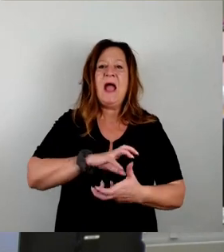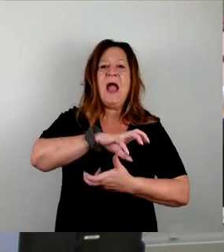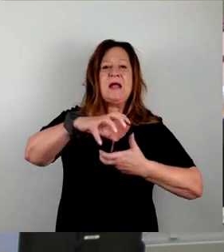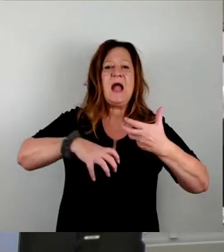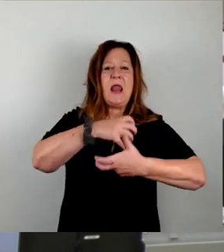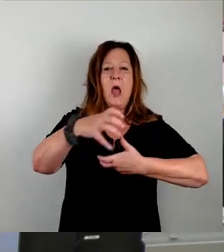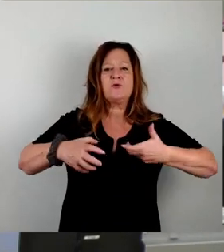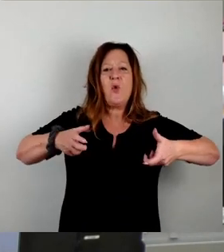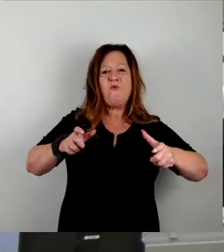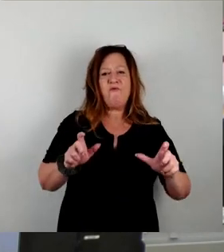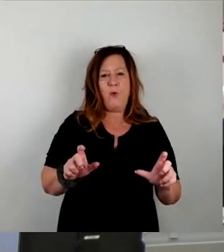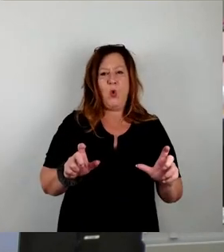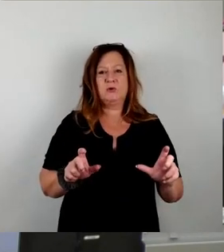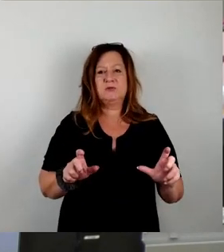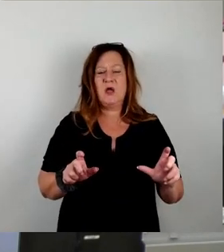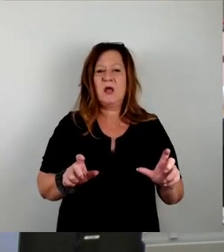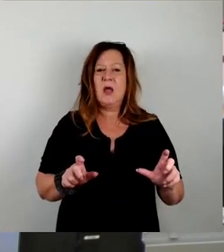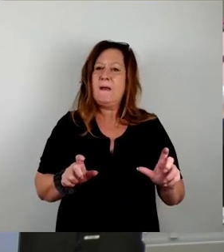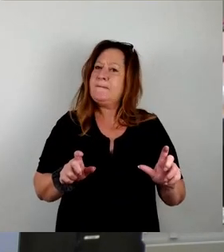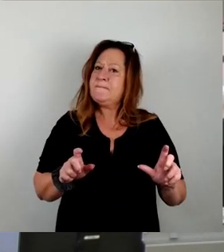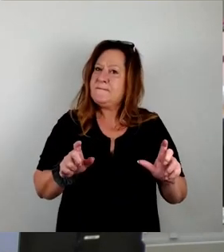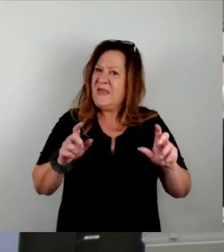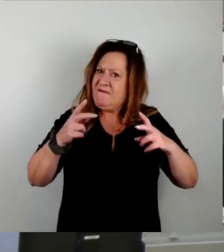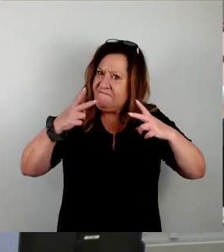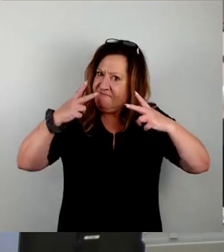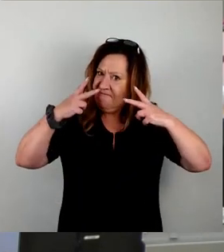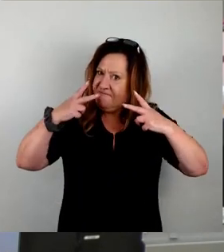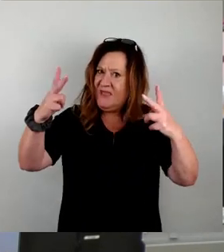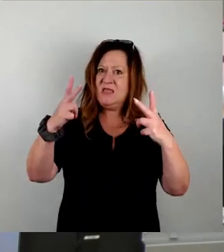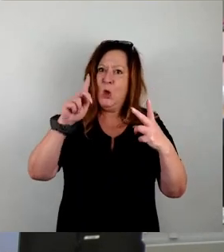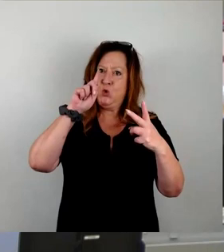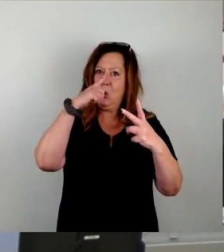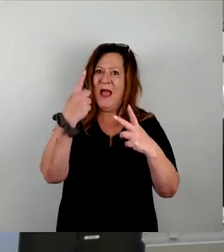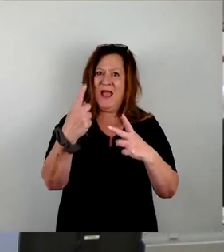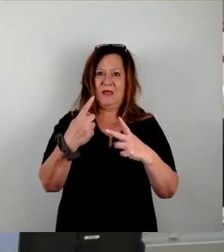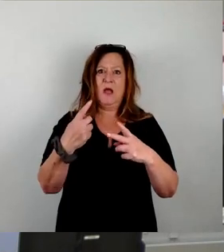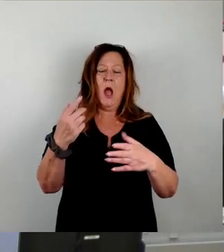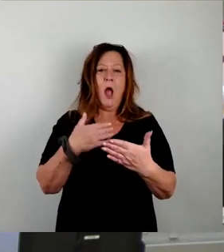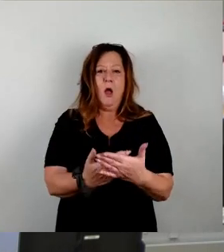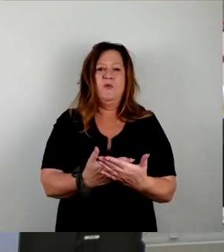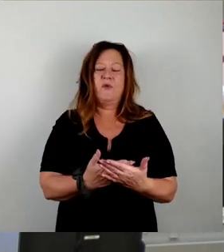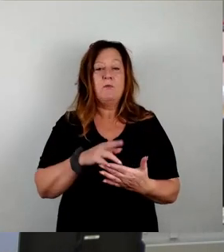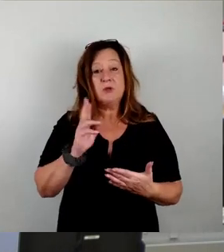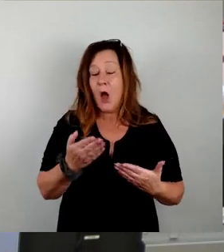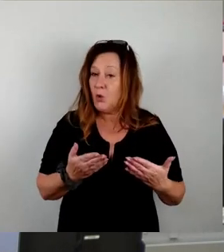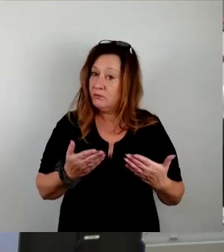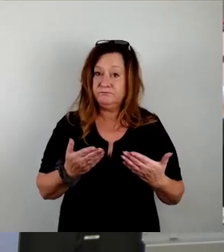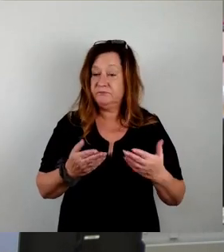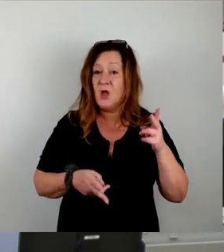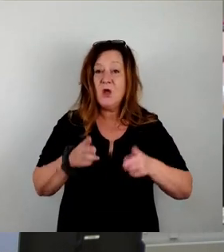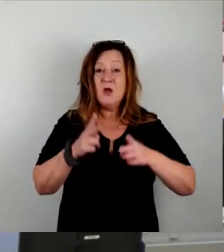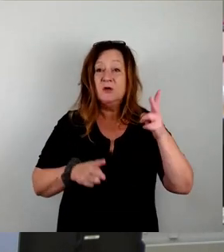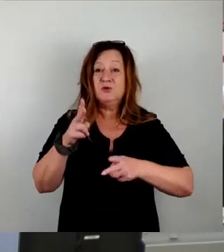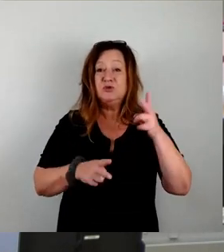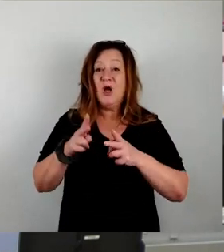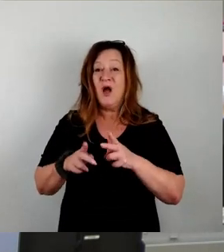Katastrophenvorsorge muss höchste Priorität haben. Und deswegen ist es sehr bedauerlich, dass wir mit dieser Tankanlage, die